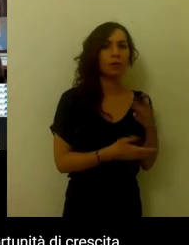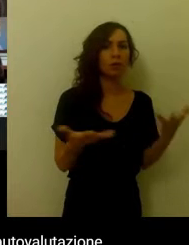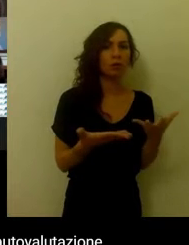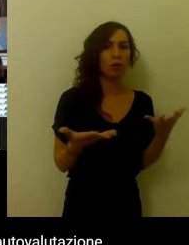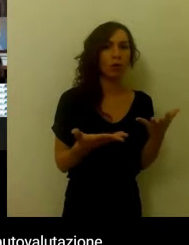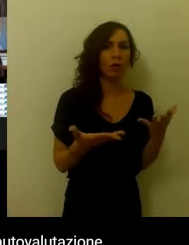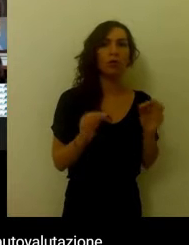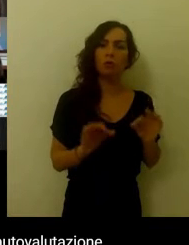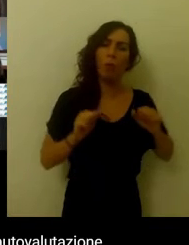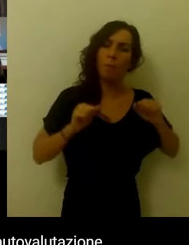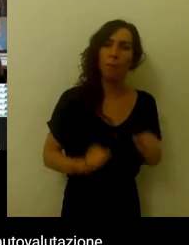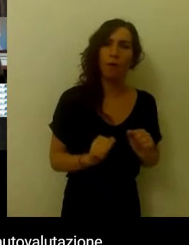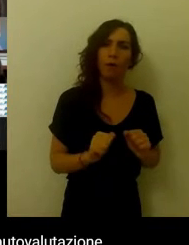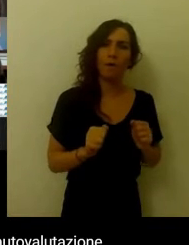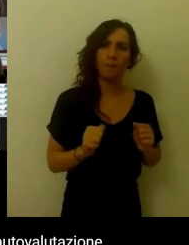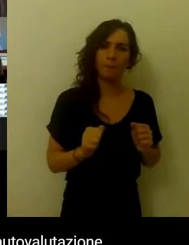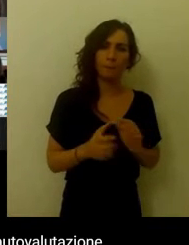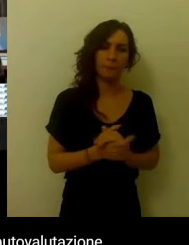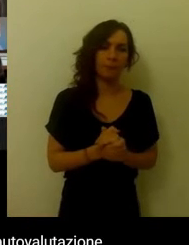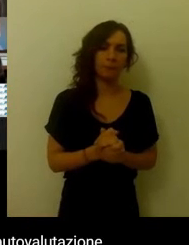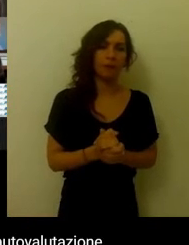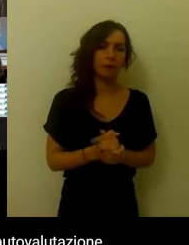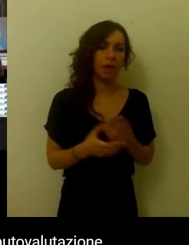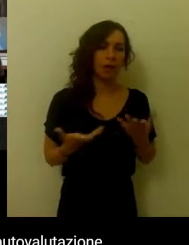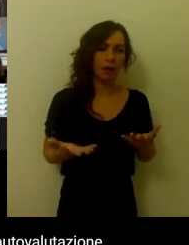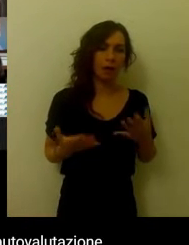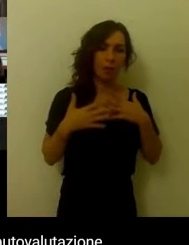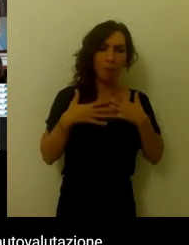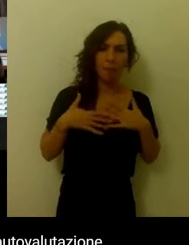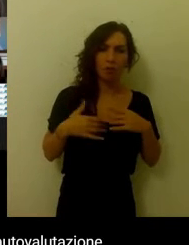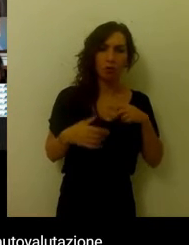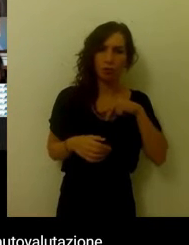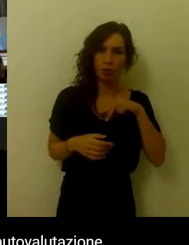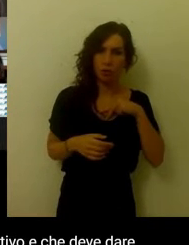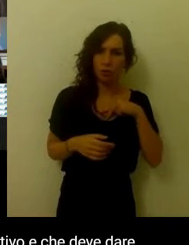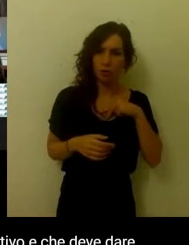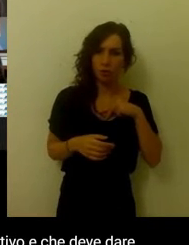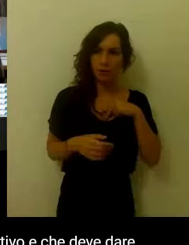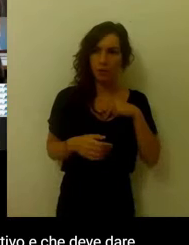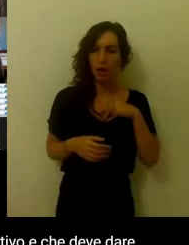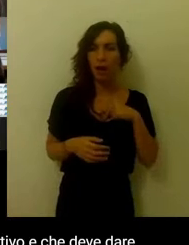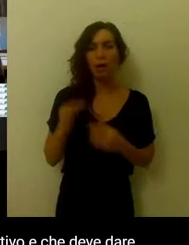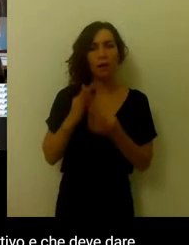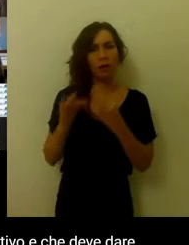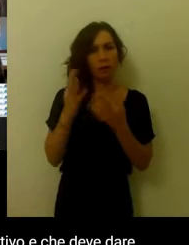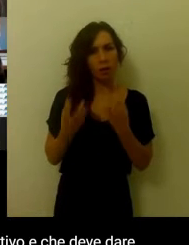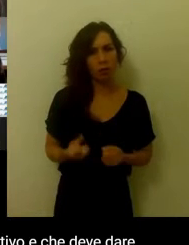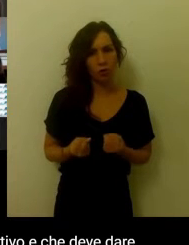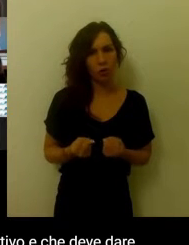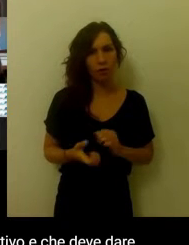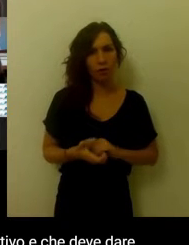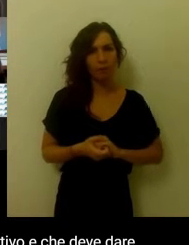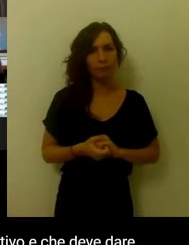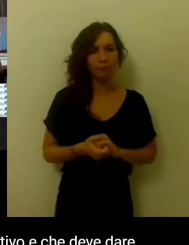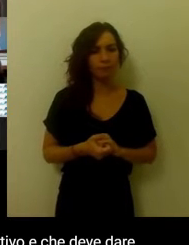crescita. E promuovere l'accettazione di sé, facilizzare le autovalutazioni realistiche. Tutto